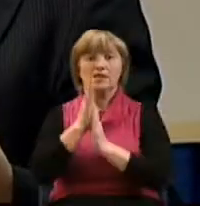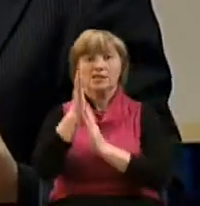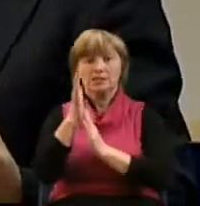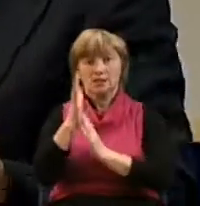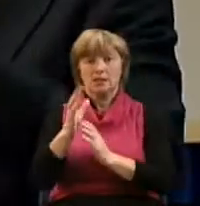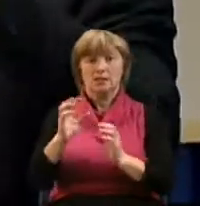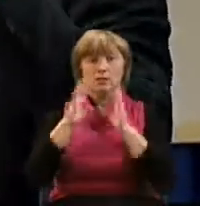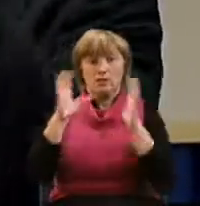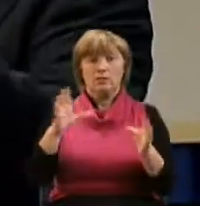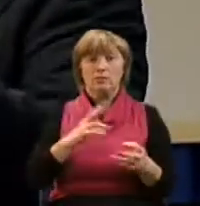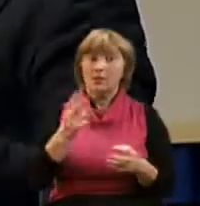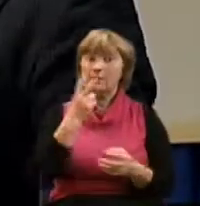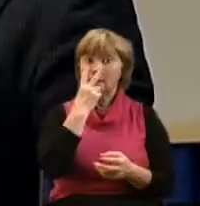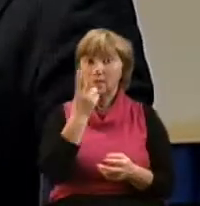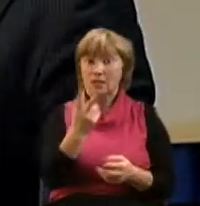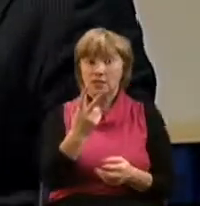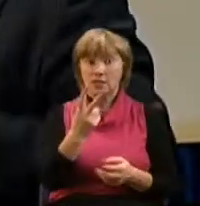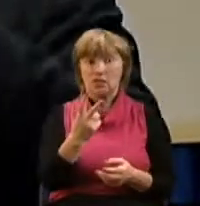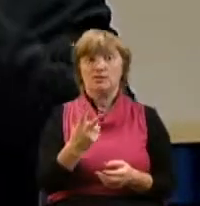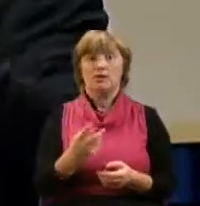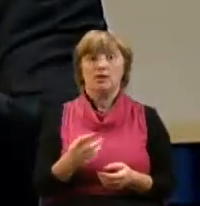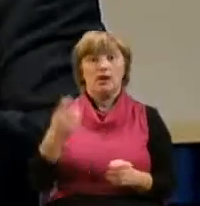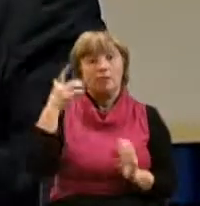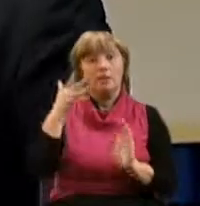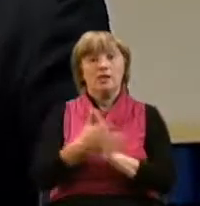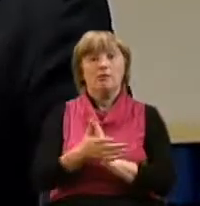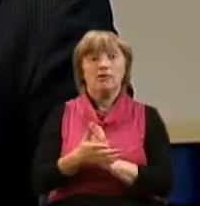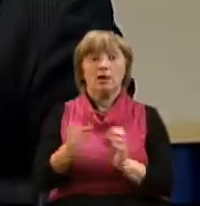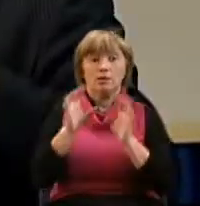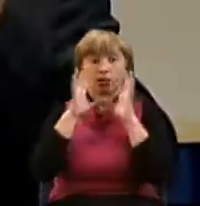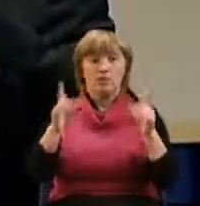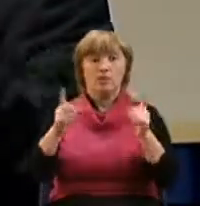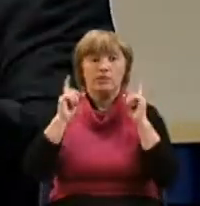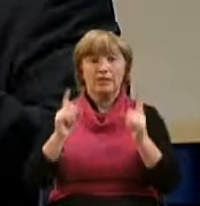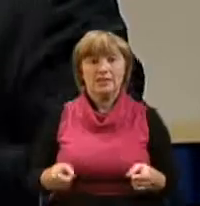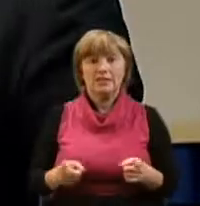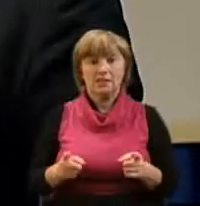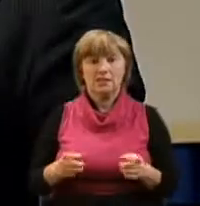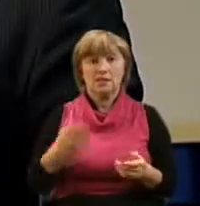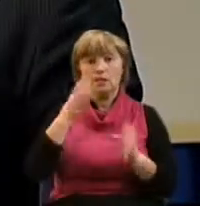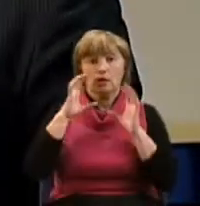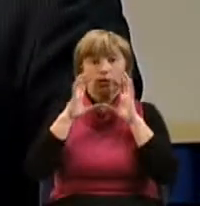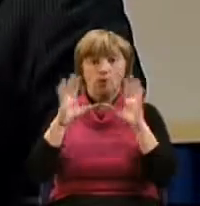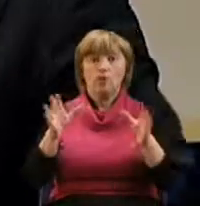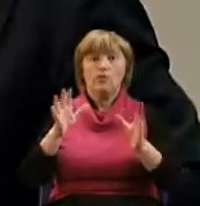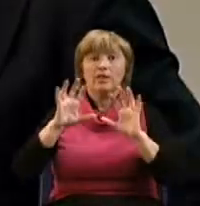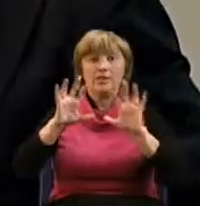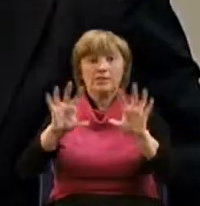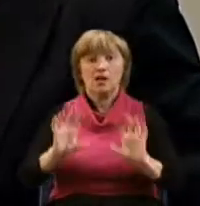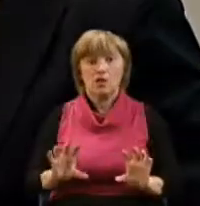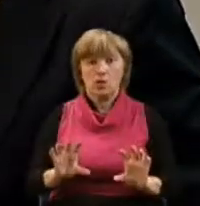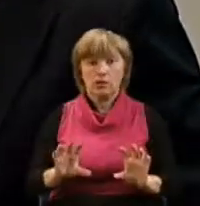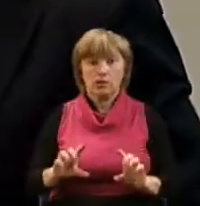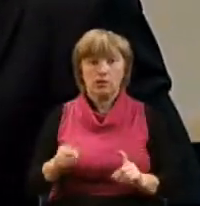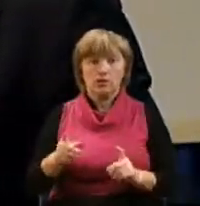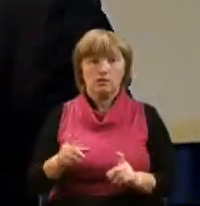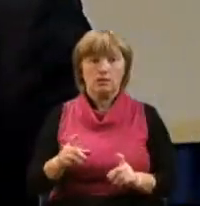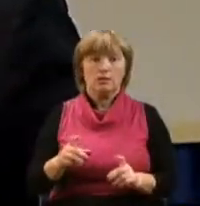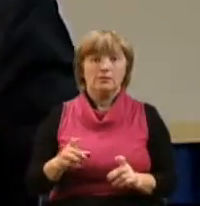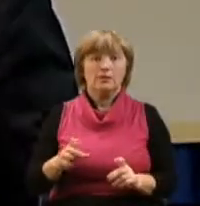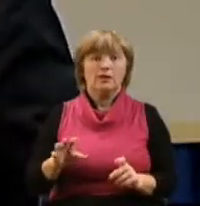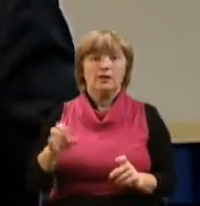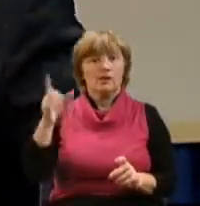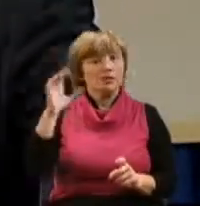духовно были зрячими и понимали духовные истины, духовные законы. Господь не желает, чтобы мы,